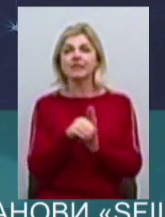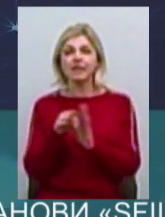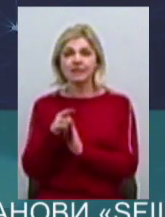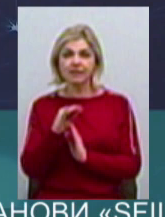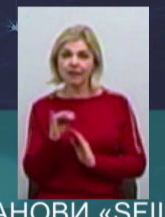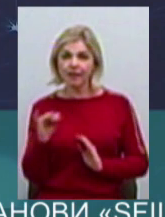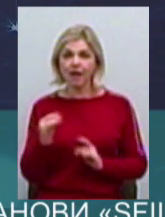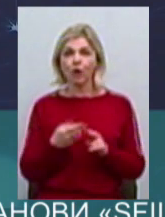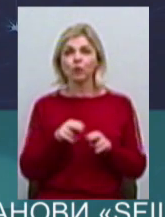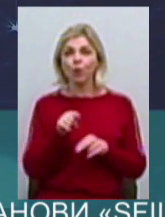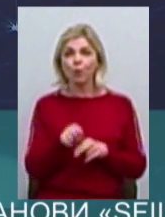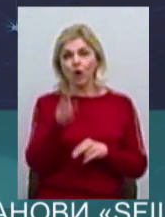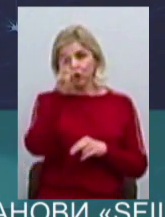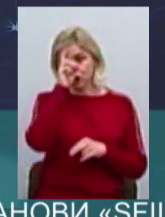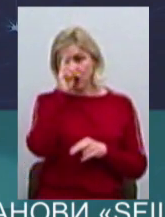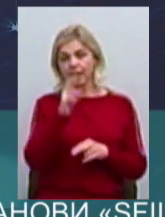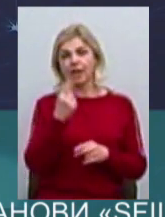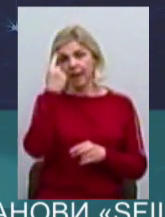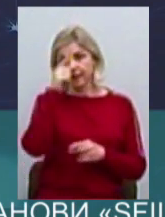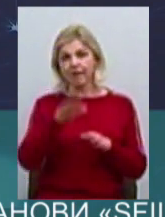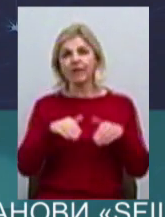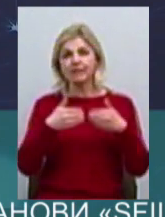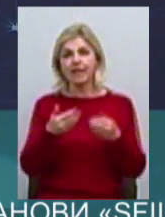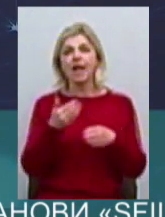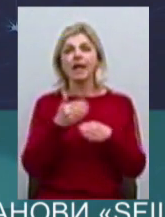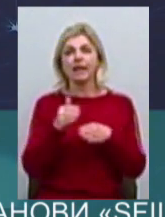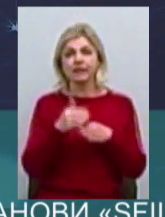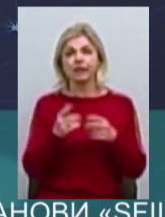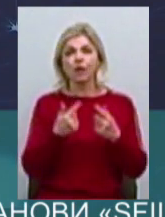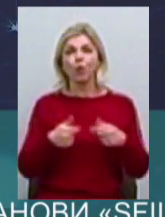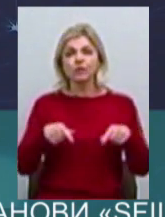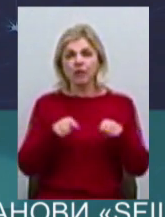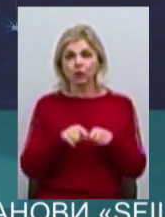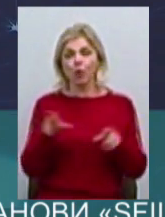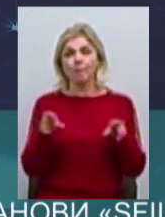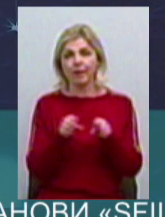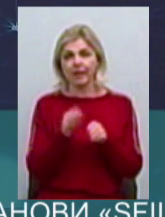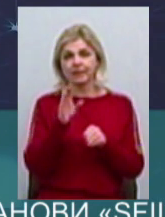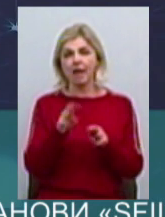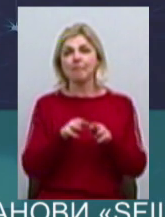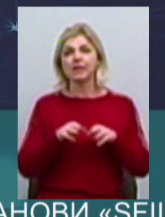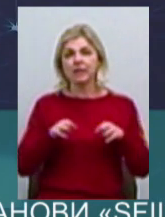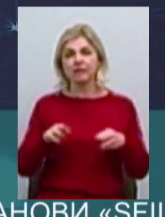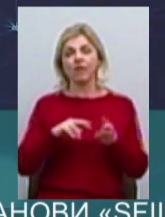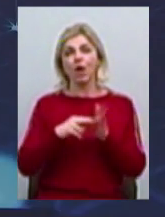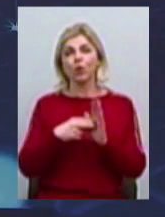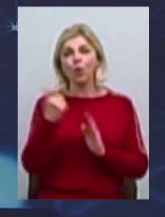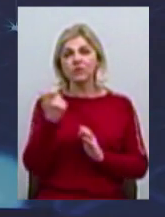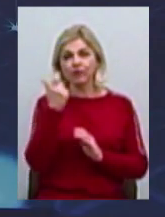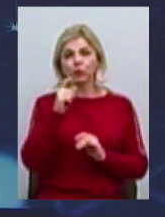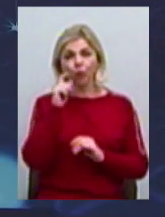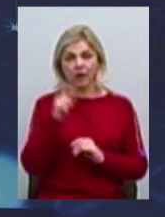Тому Державна інноваційна фінансово-кредитна установа, також спільно з Міністерством економічної розвитки і торгівлі України, реалізують